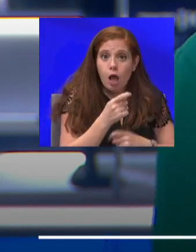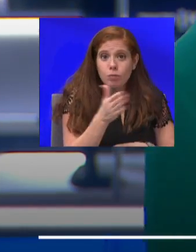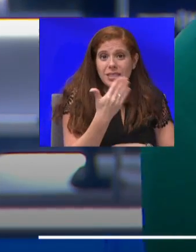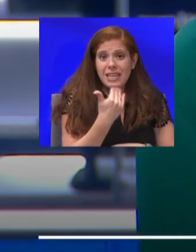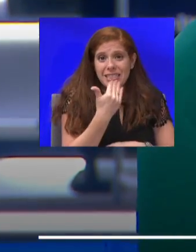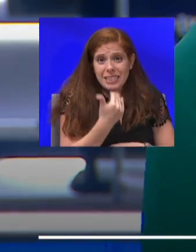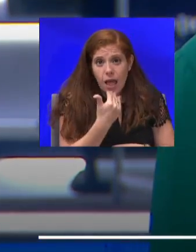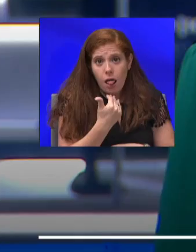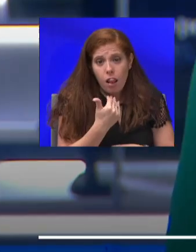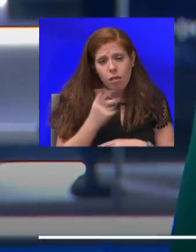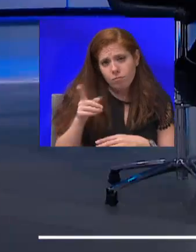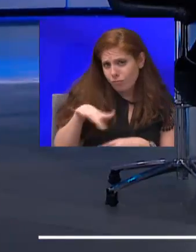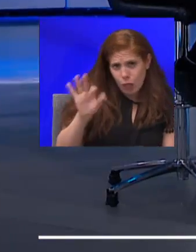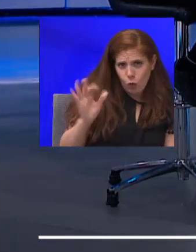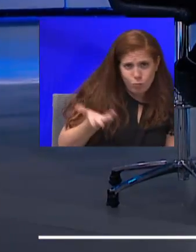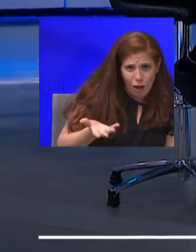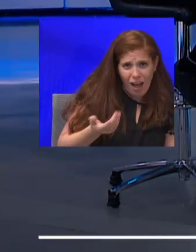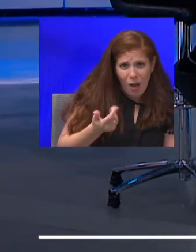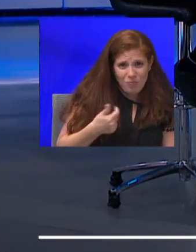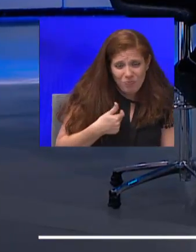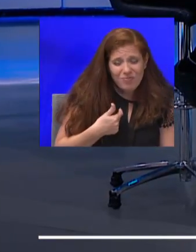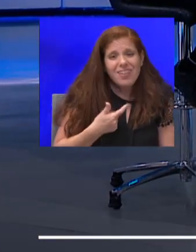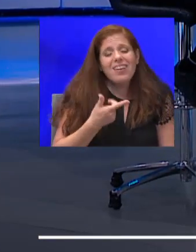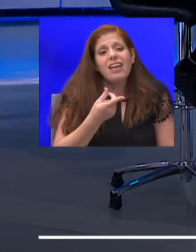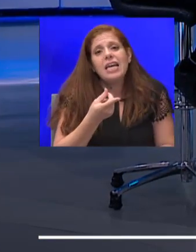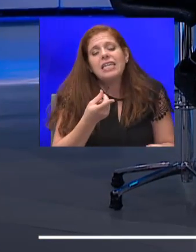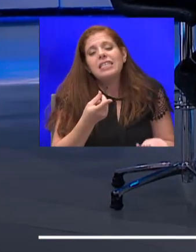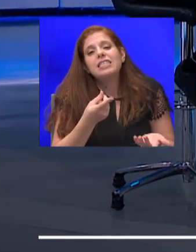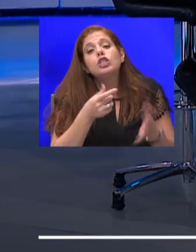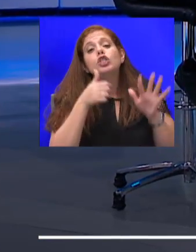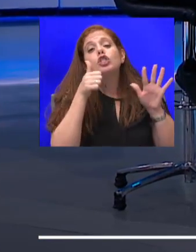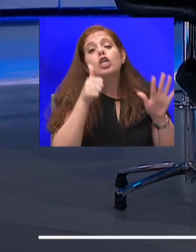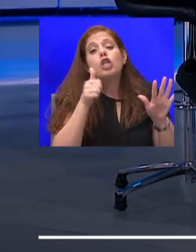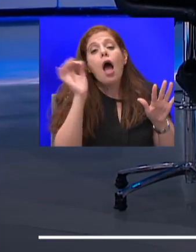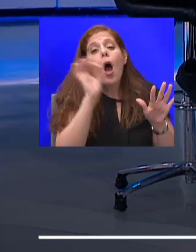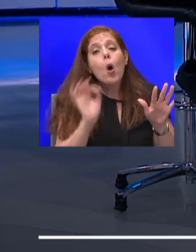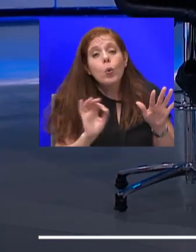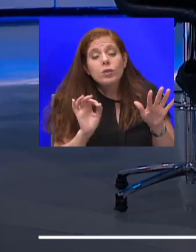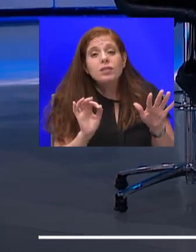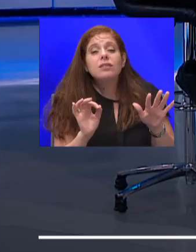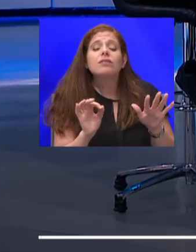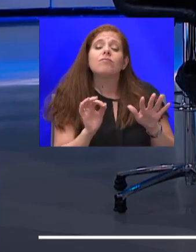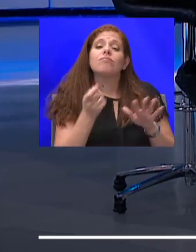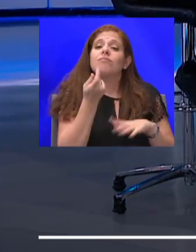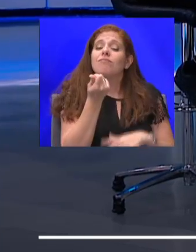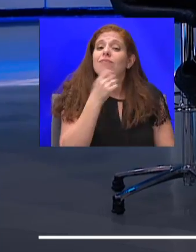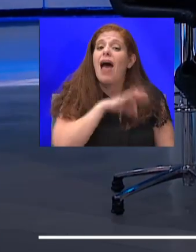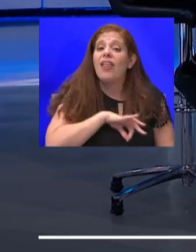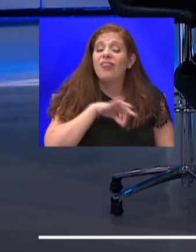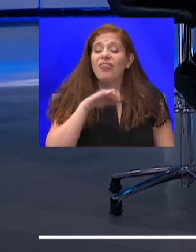ואני עוקבת אחריך ואחרי הנתונים, שישה אחוז בתמאג, ששמונה אחוז בתוצר